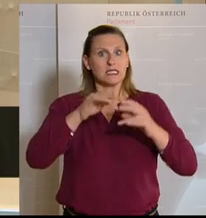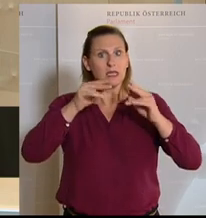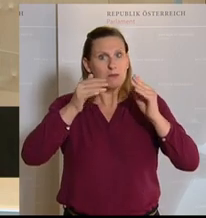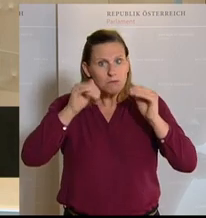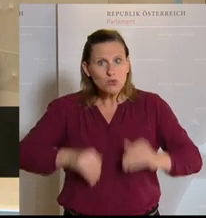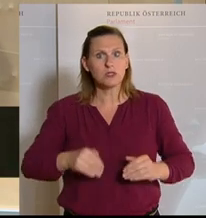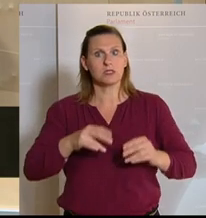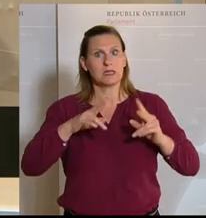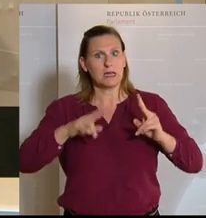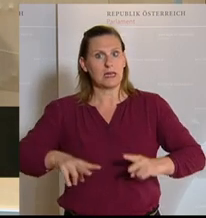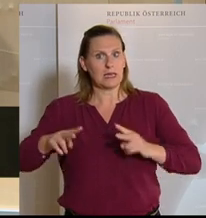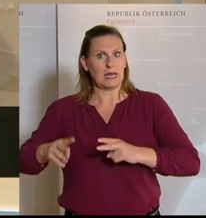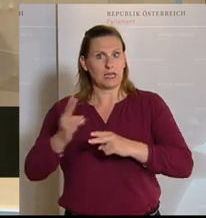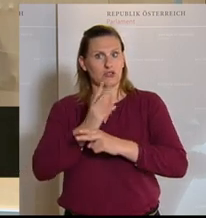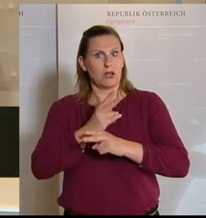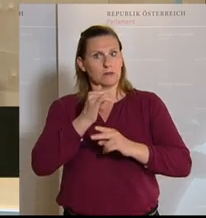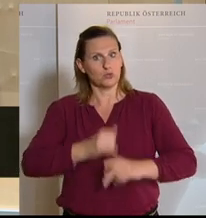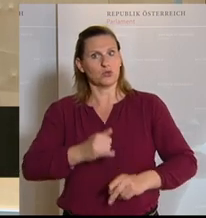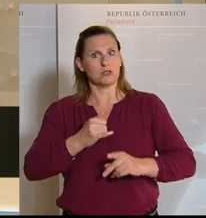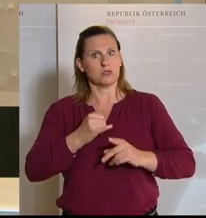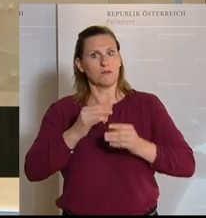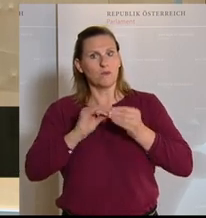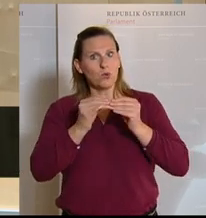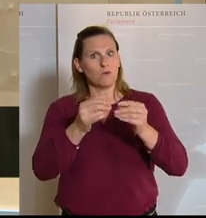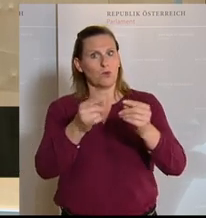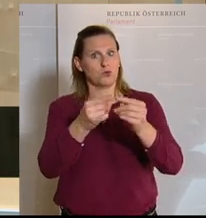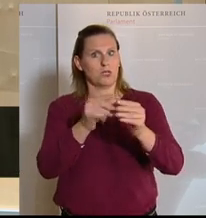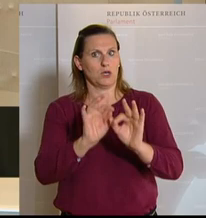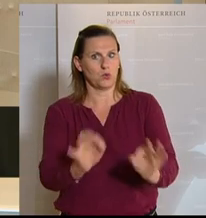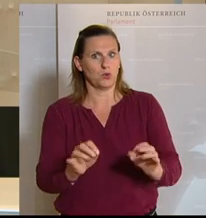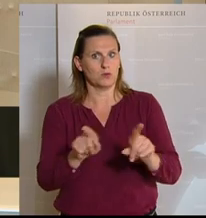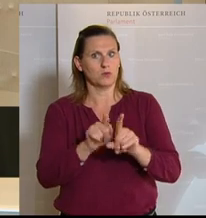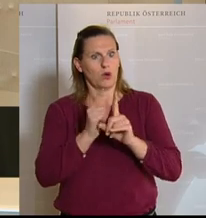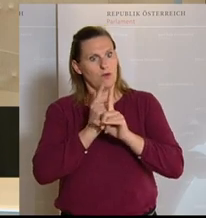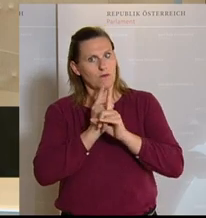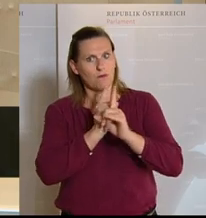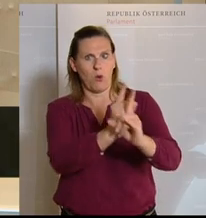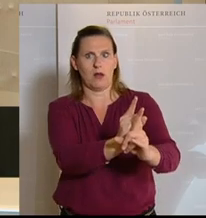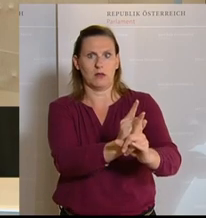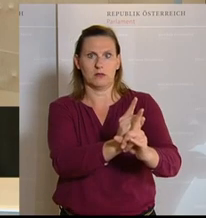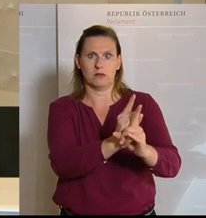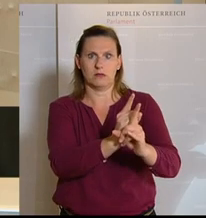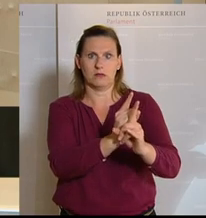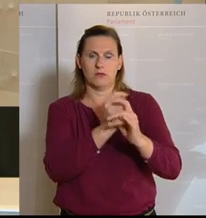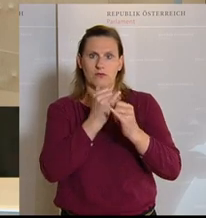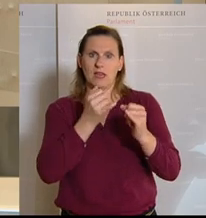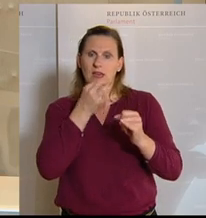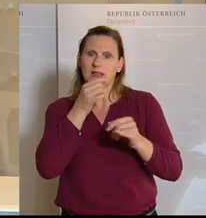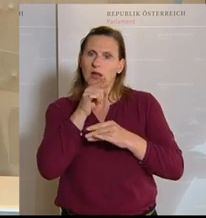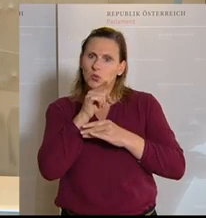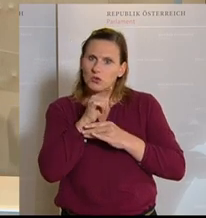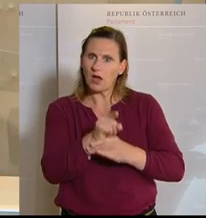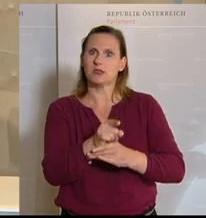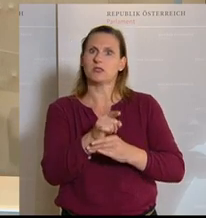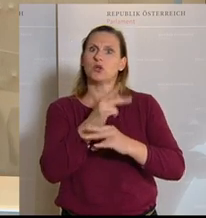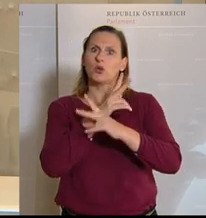funktionieren. Und gerade in der Krise müssen rechtsstaatliche und demokratische Prinzipien eingehalten werden. Und genau das, sehr geehrte Damen und Herren,